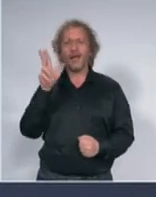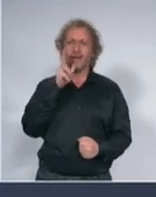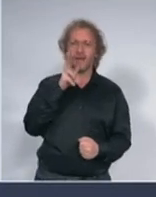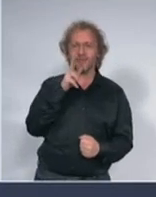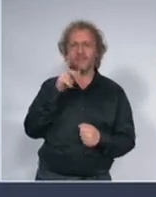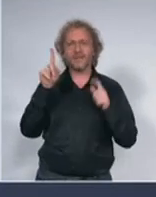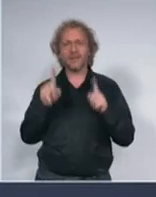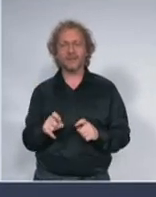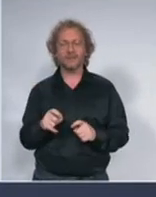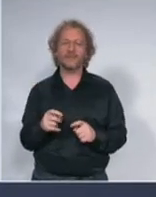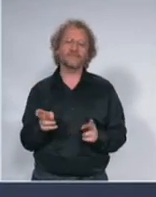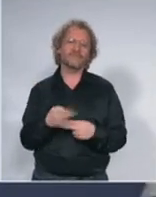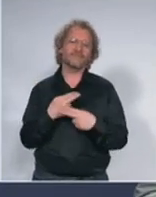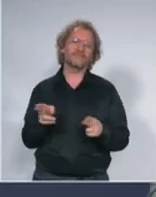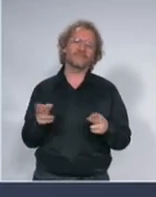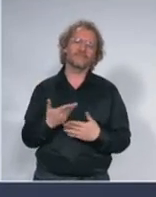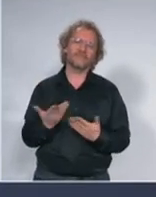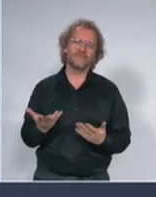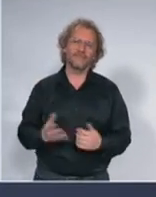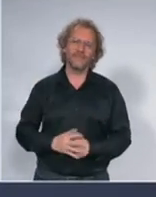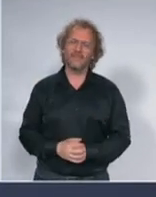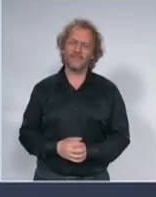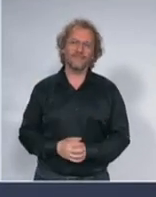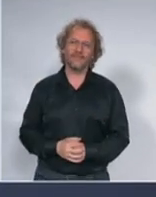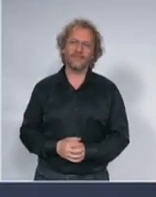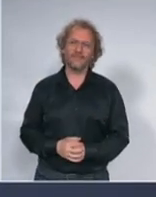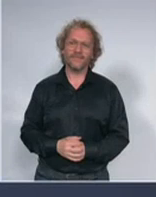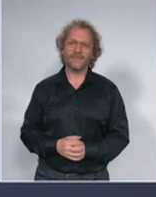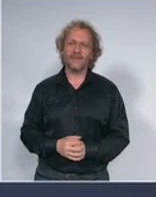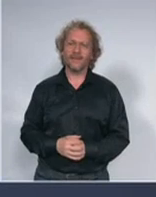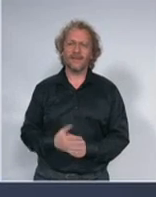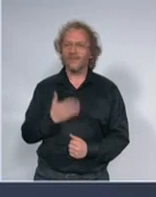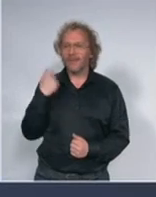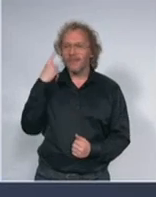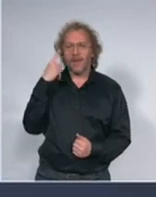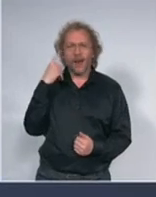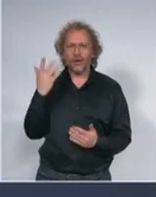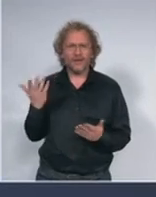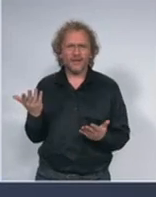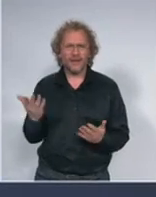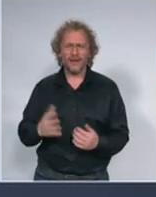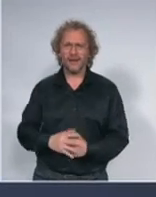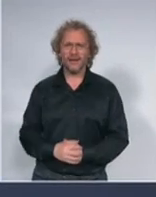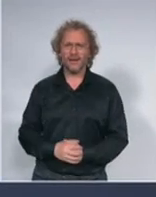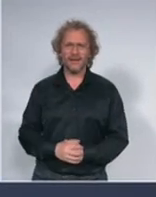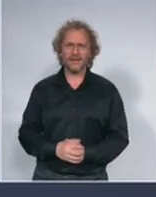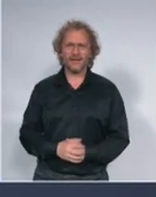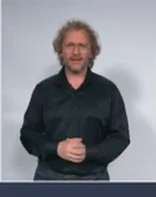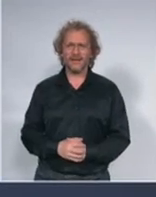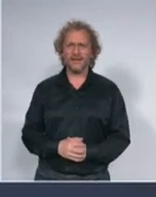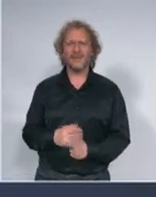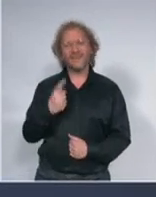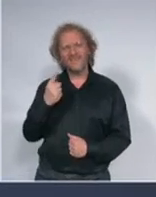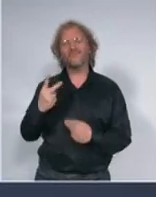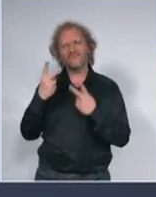zaista mislim nema neke logike jedna važna stvar mi smo